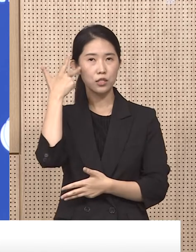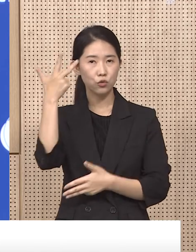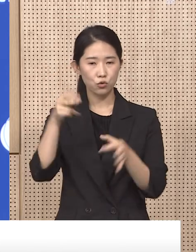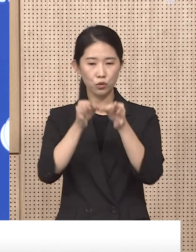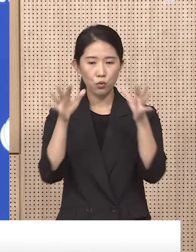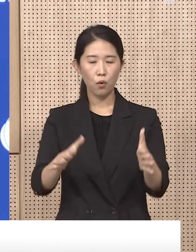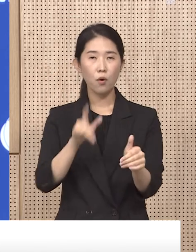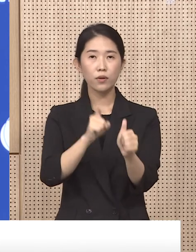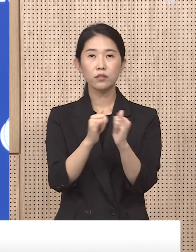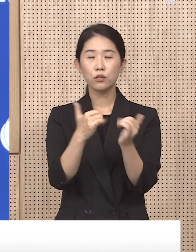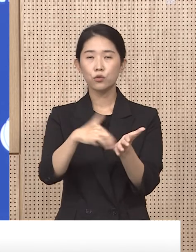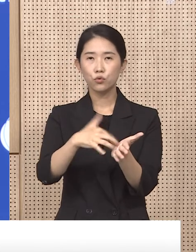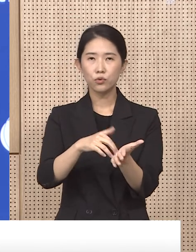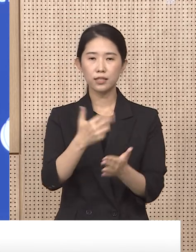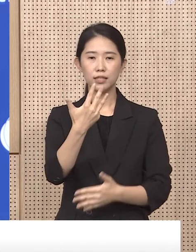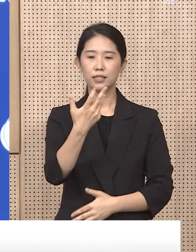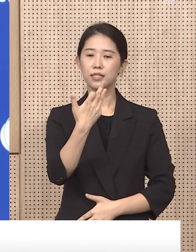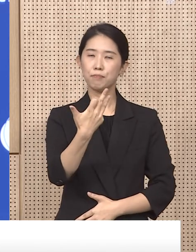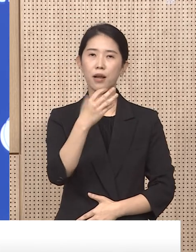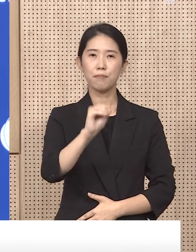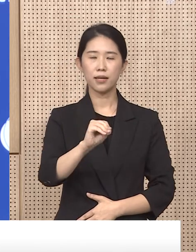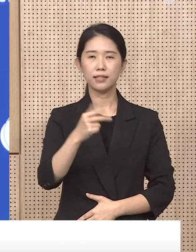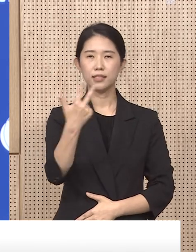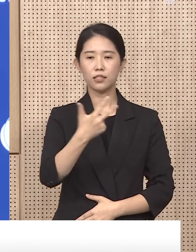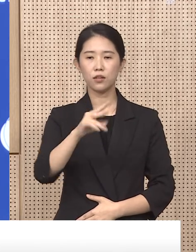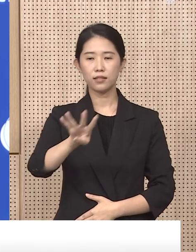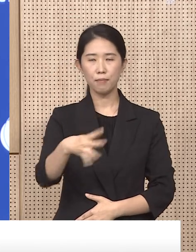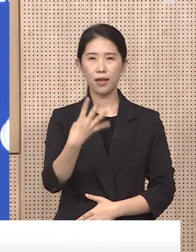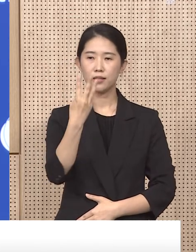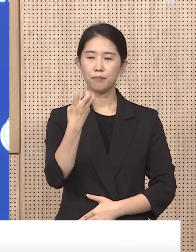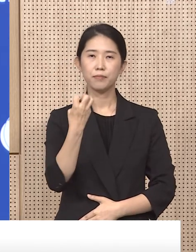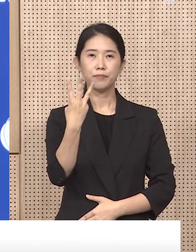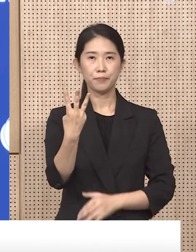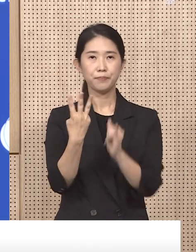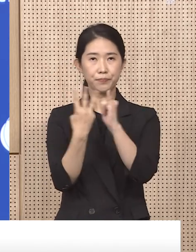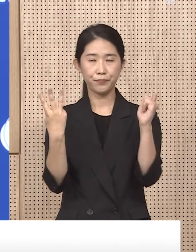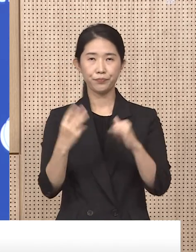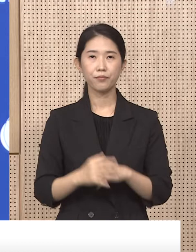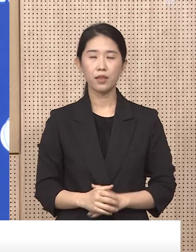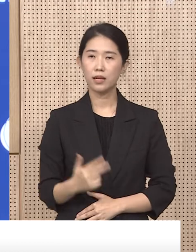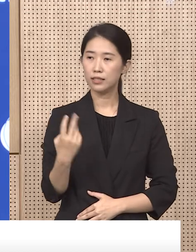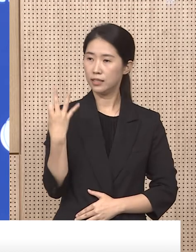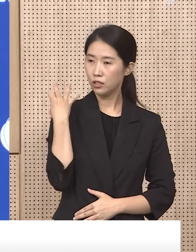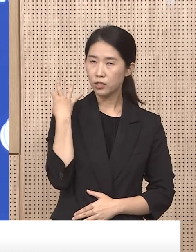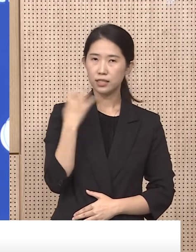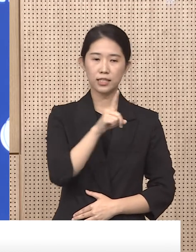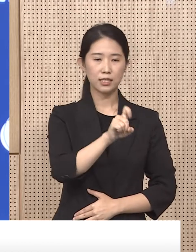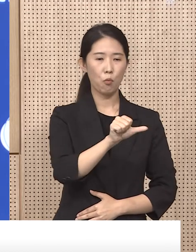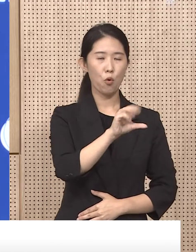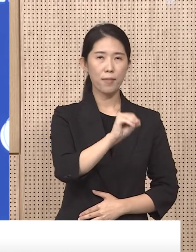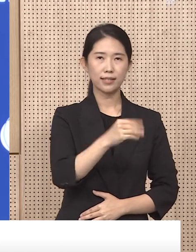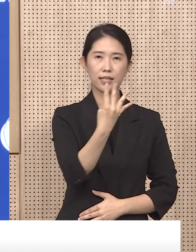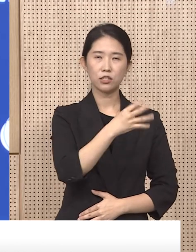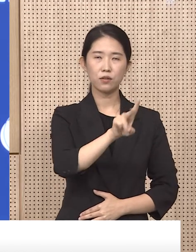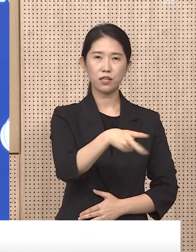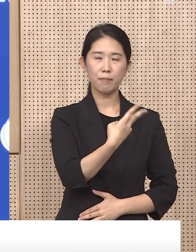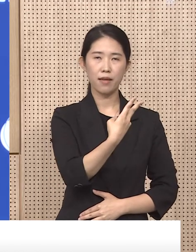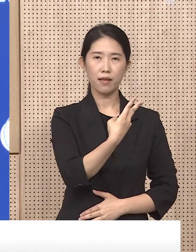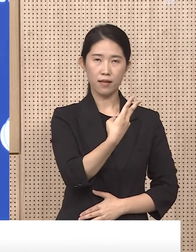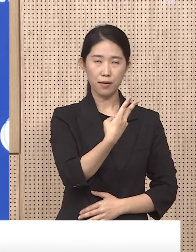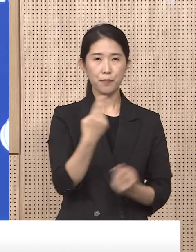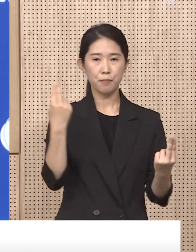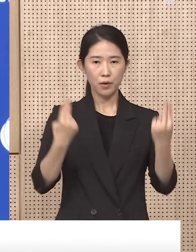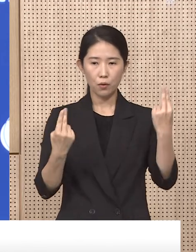확진자 수는 18만 7천 433명으로 전주에 15만 4천 205명 대비